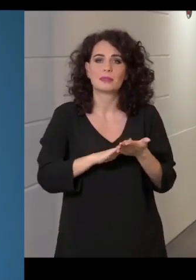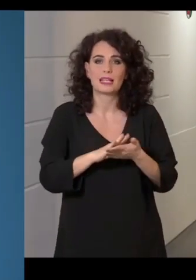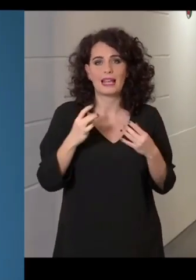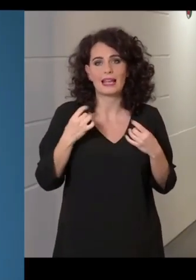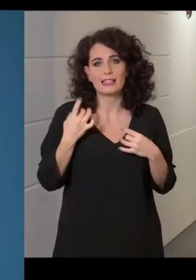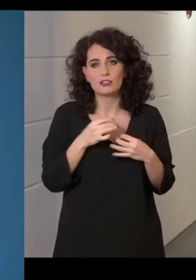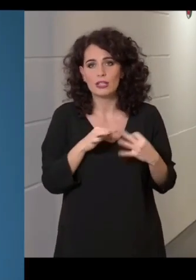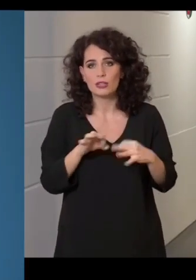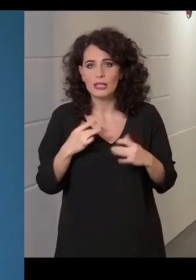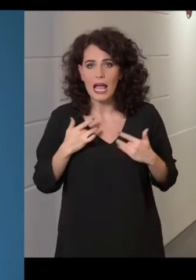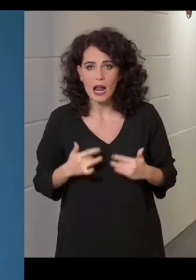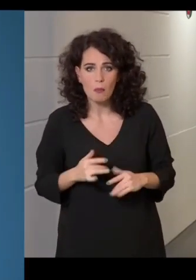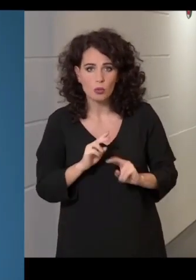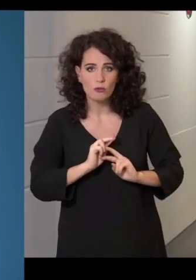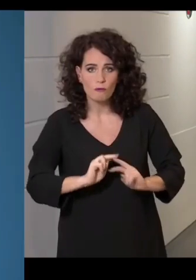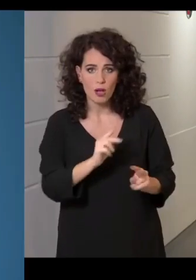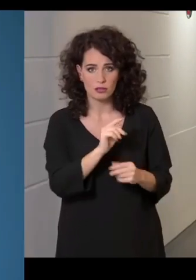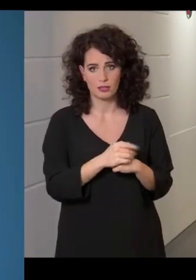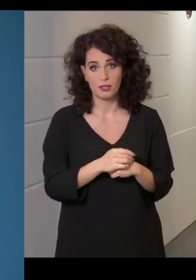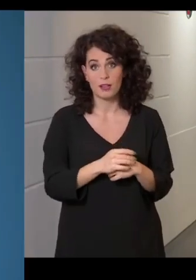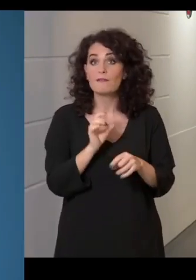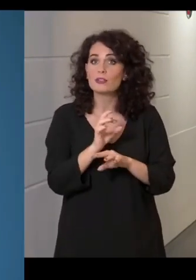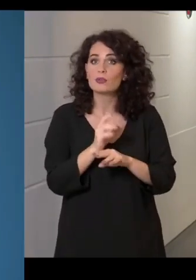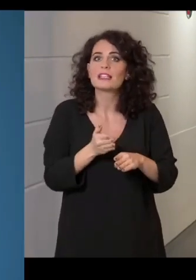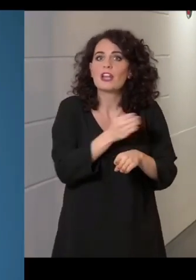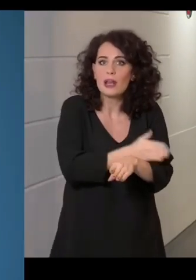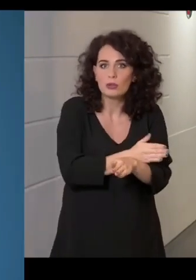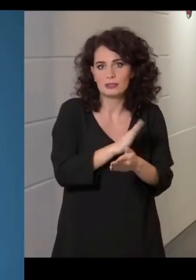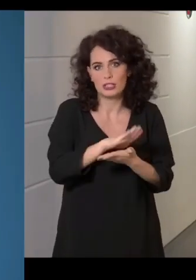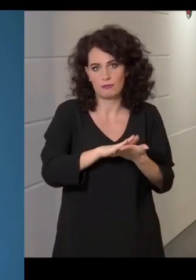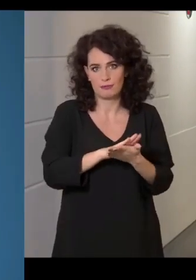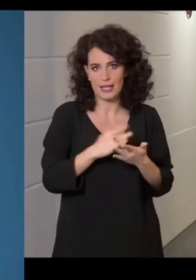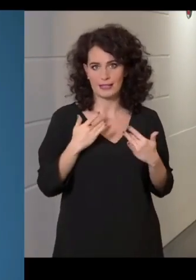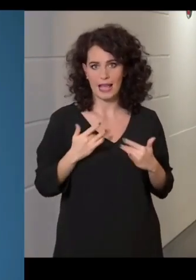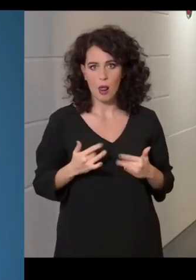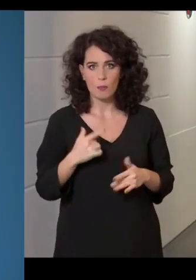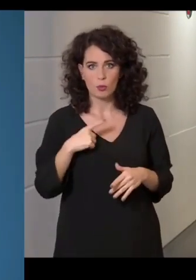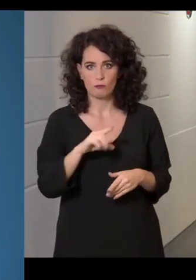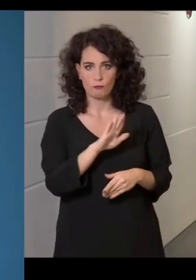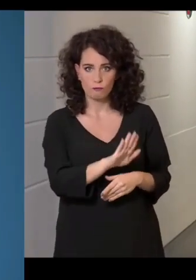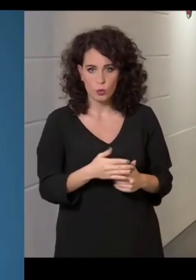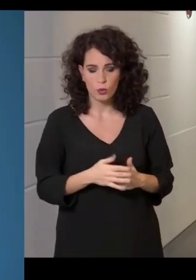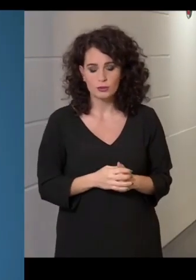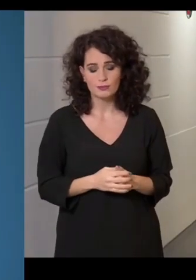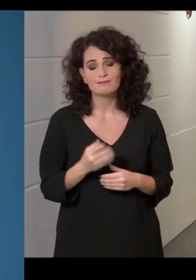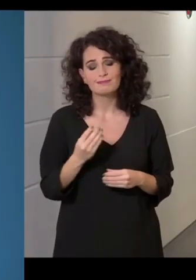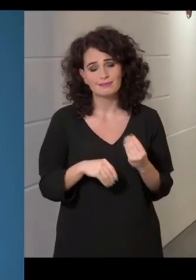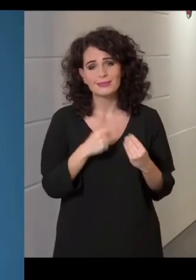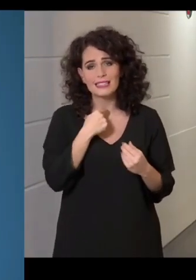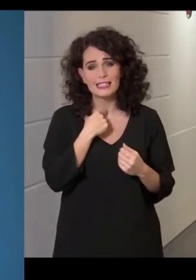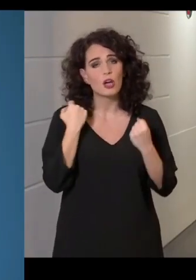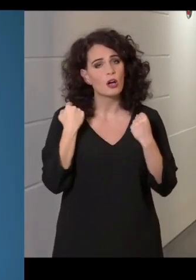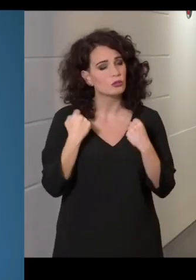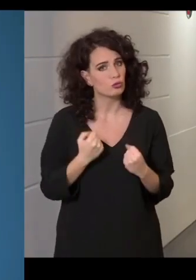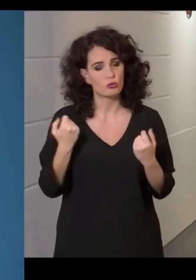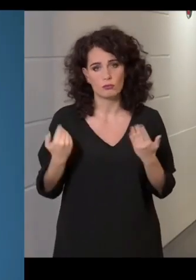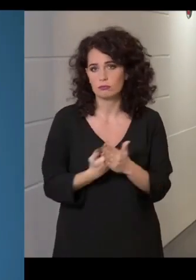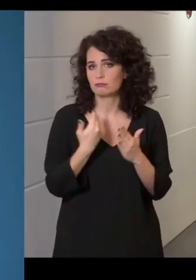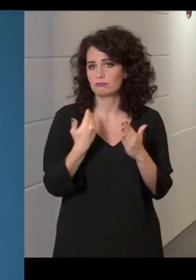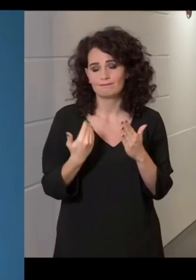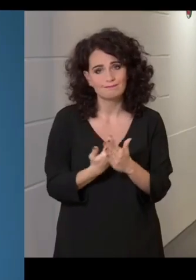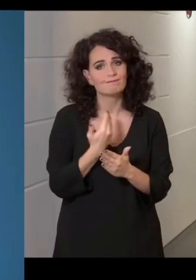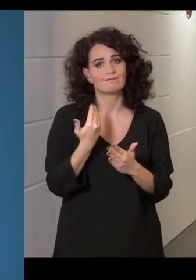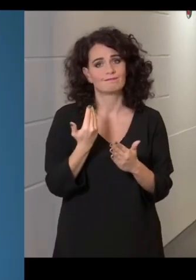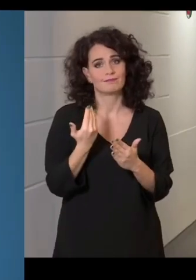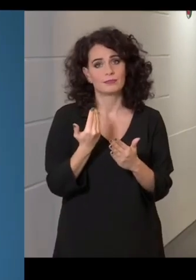állapota még a fertőzést megelőzően. Ezért hangsúlyozom több alkalommal, hogy